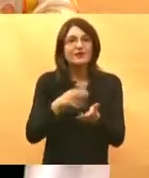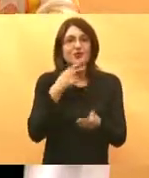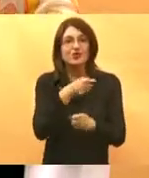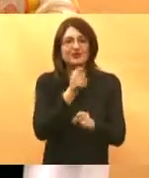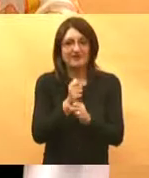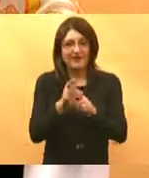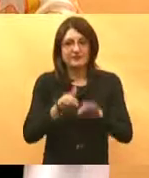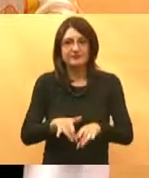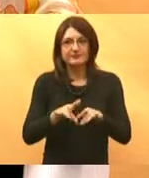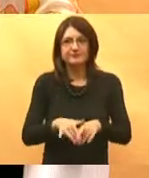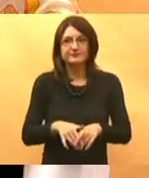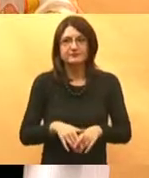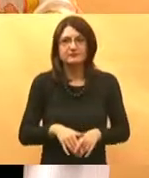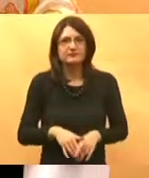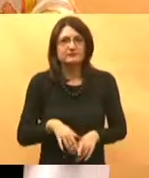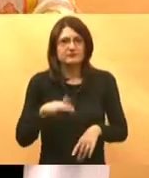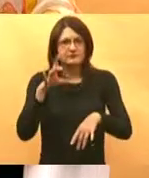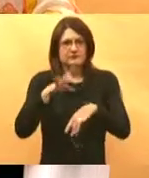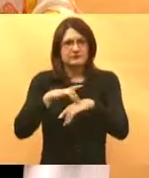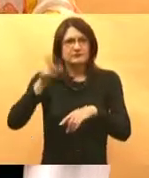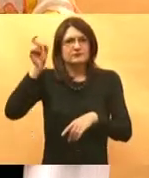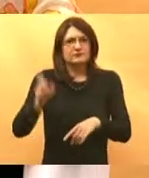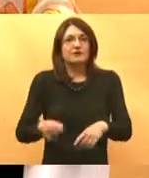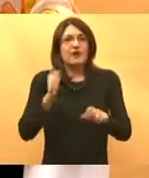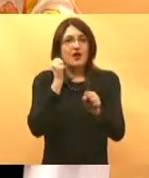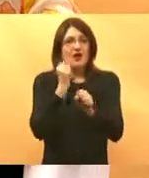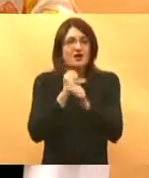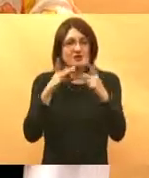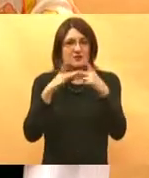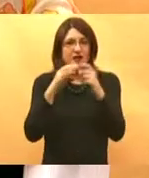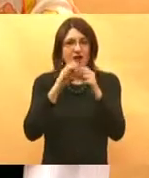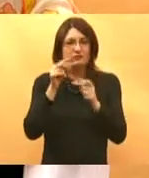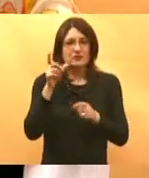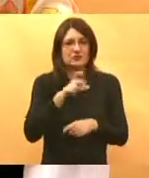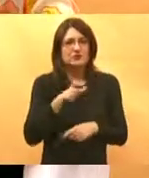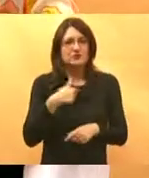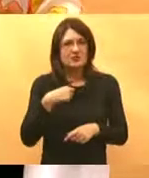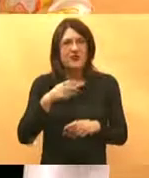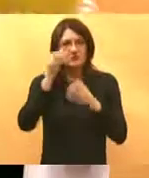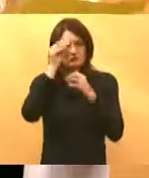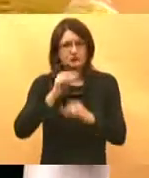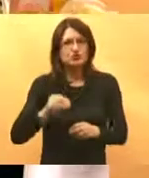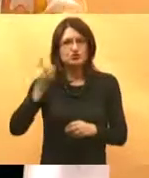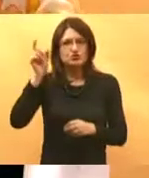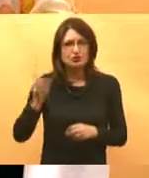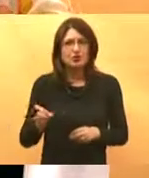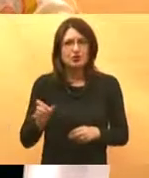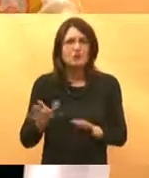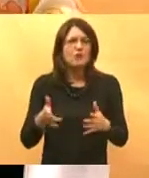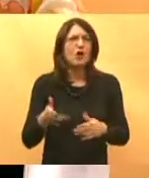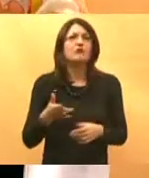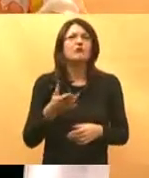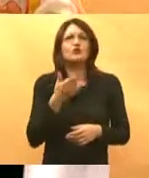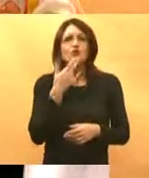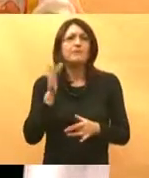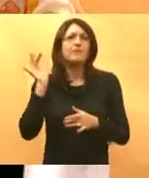doktora Gabrića ja njega jako cijenim misli da je jako racionalan kako god ti bili protiv ili ne protiv njega